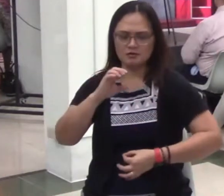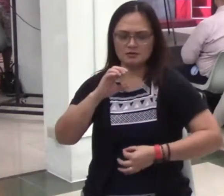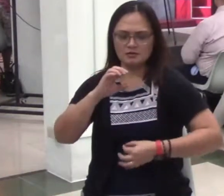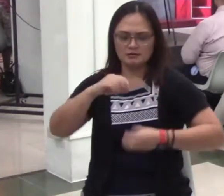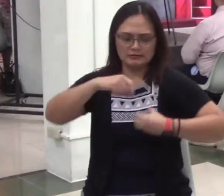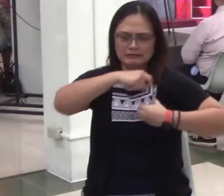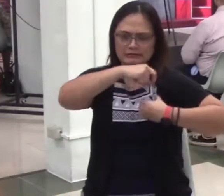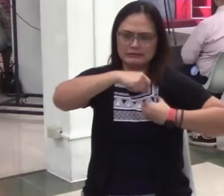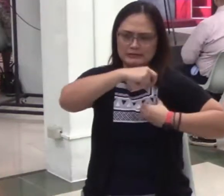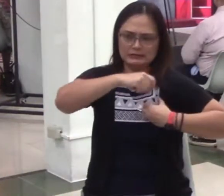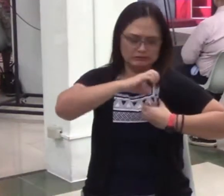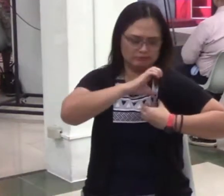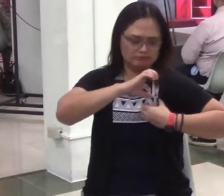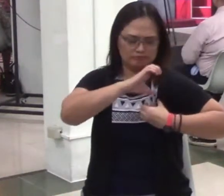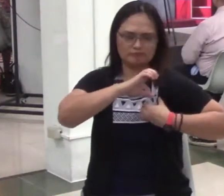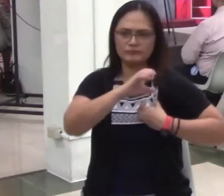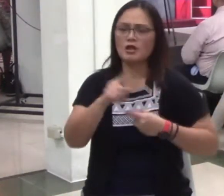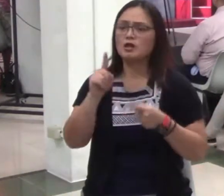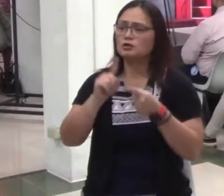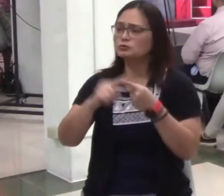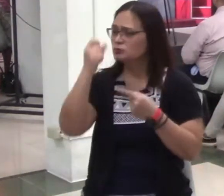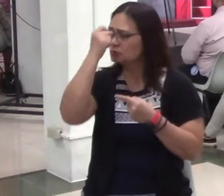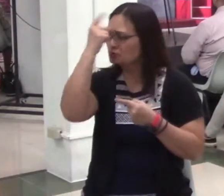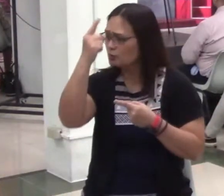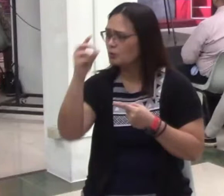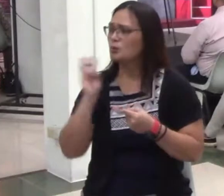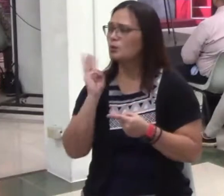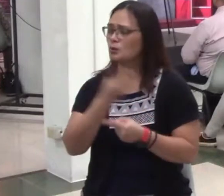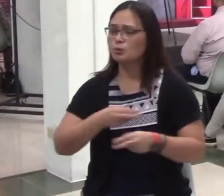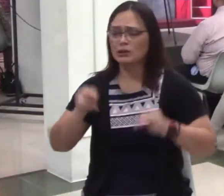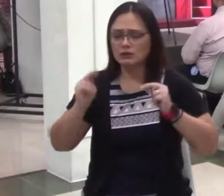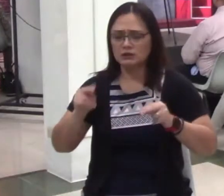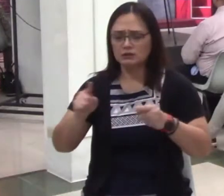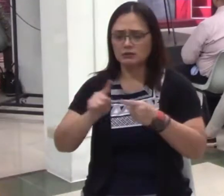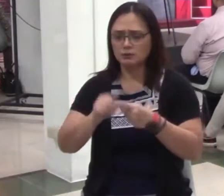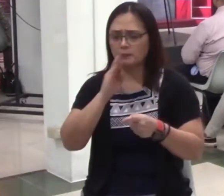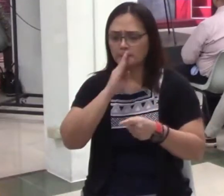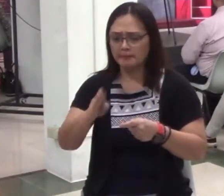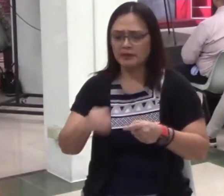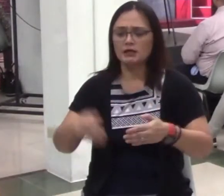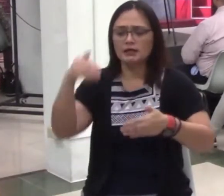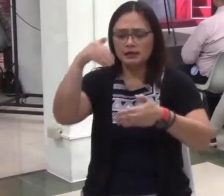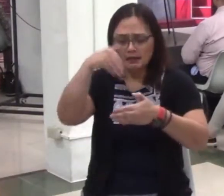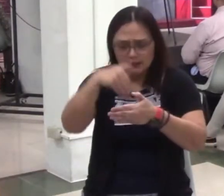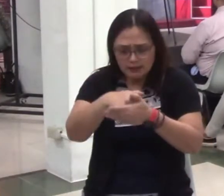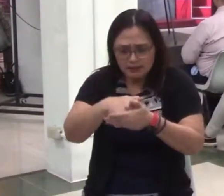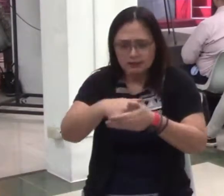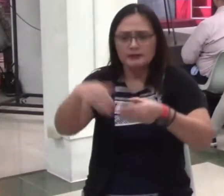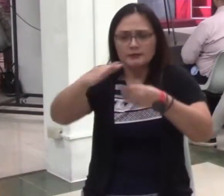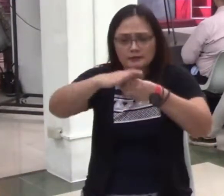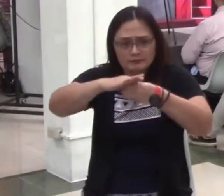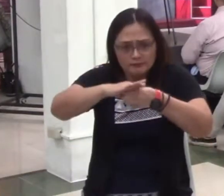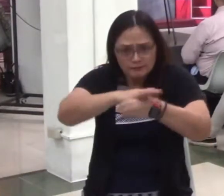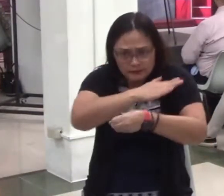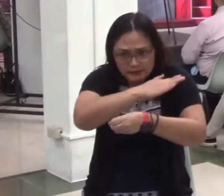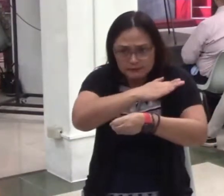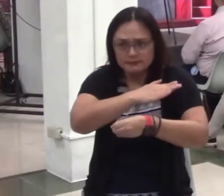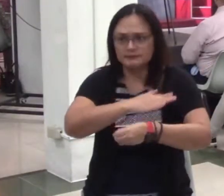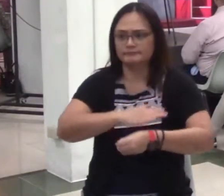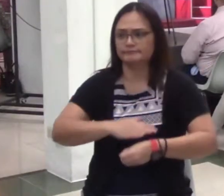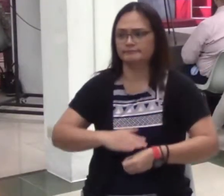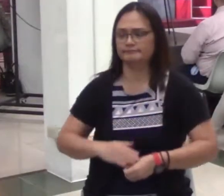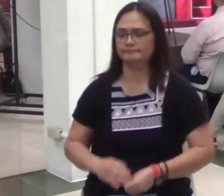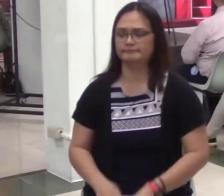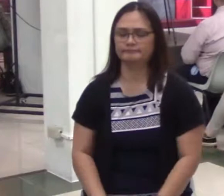that we need to be in filled. In John chapter 1 and verse 16,